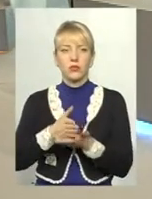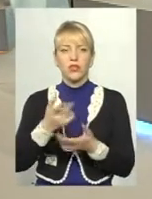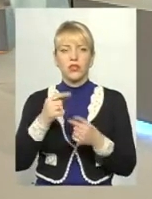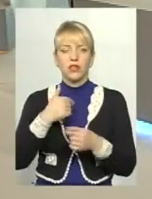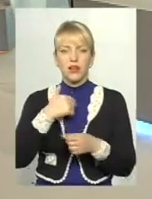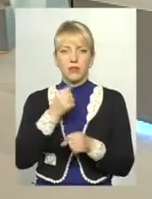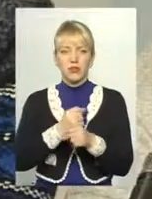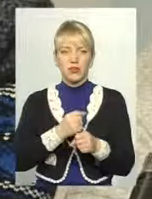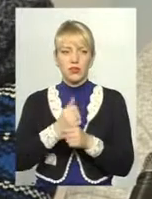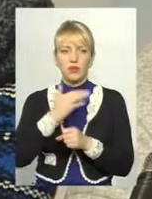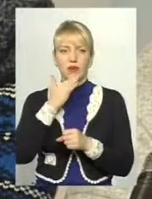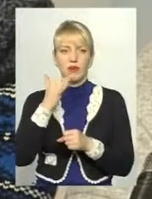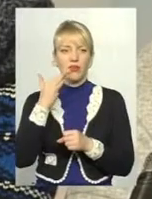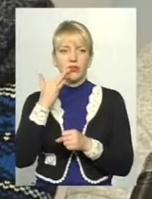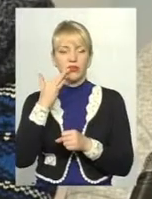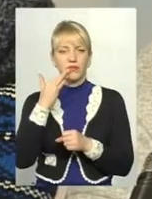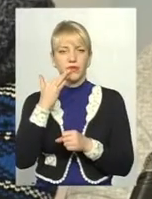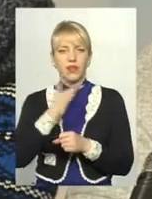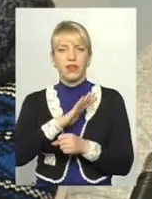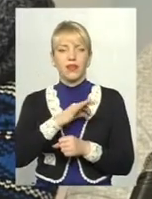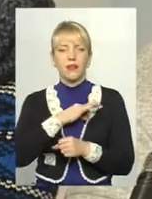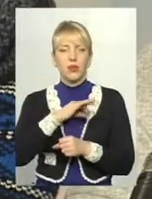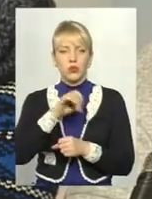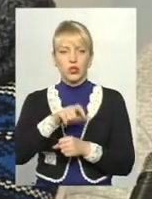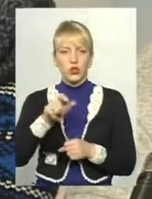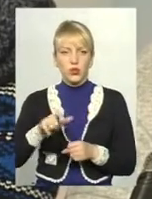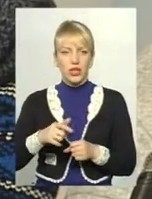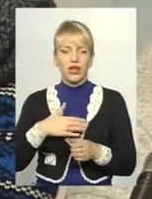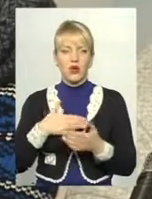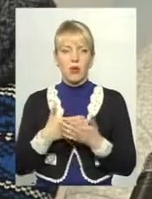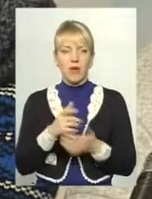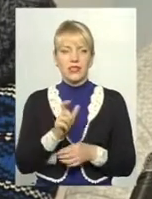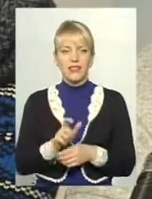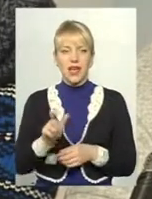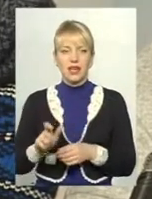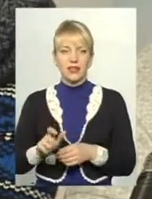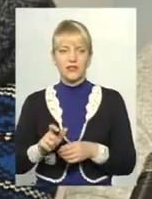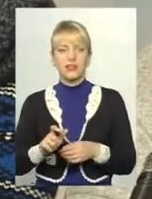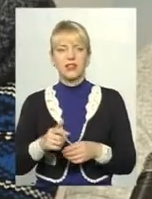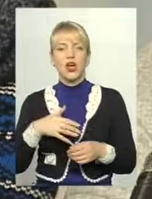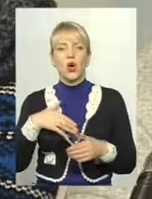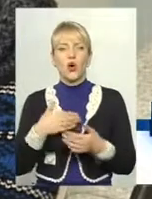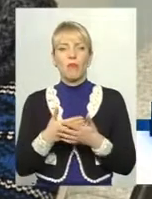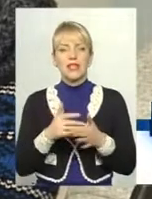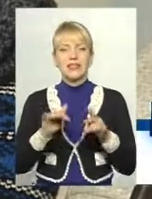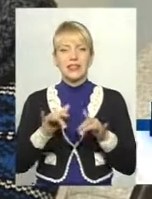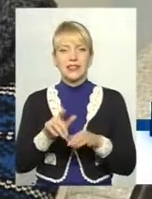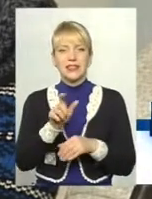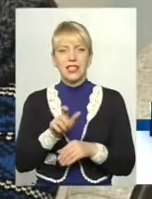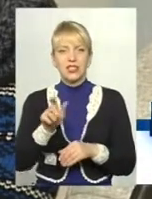працюю, багато небайдужих людей, саме громадських активістів, громадських діячів, які